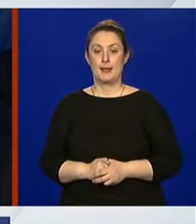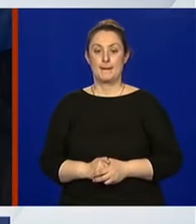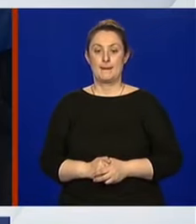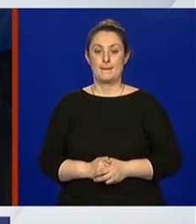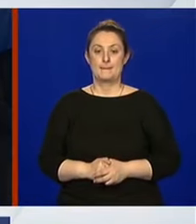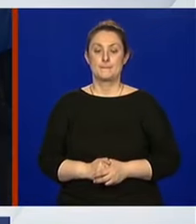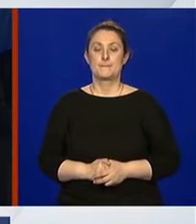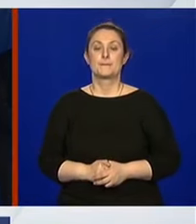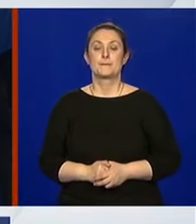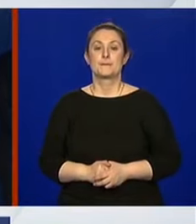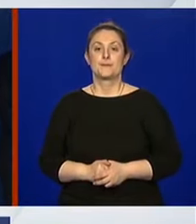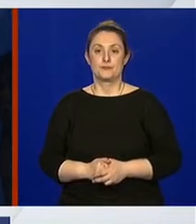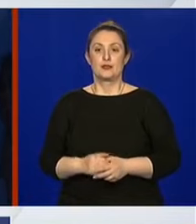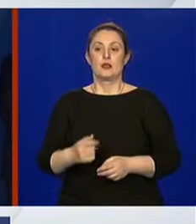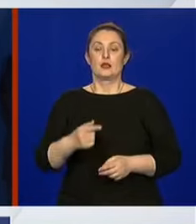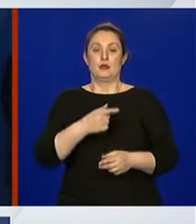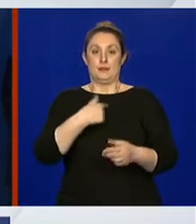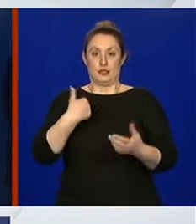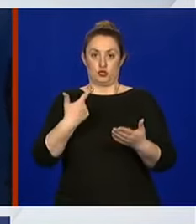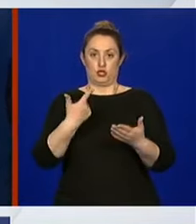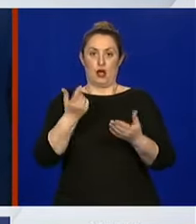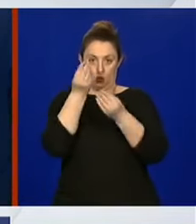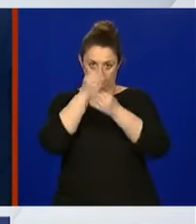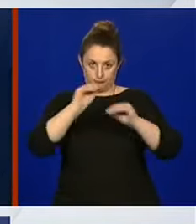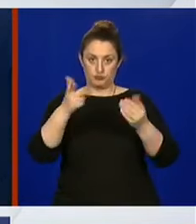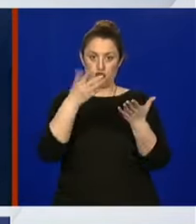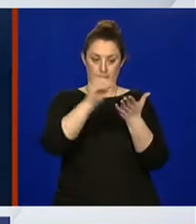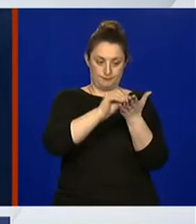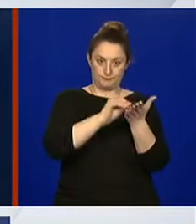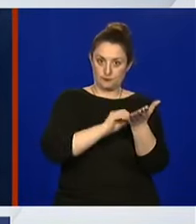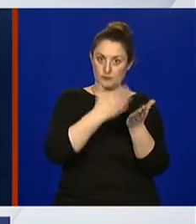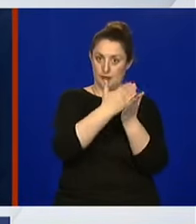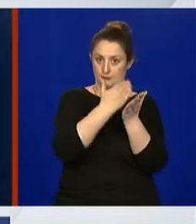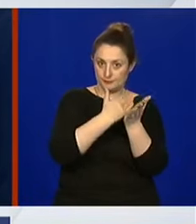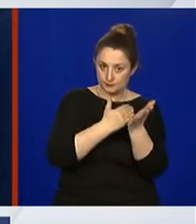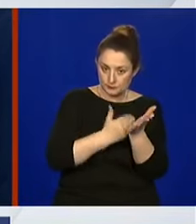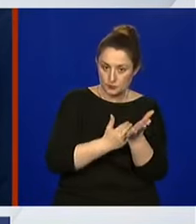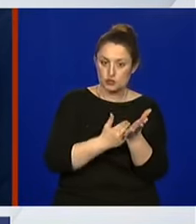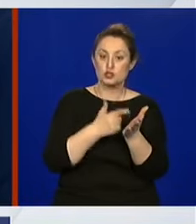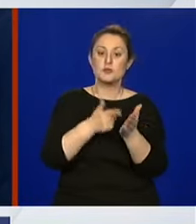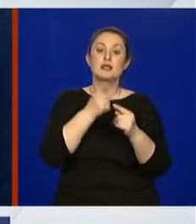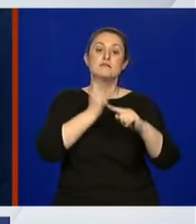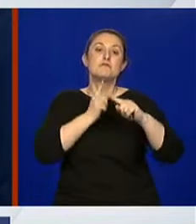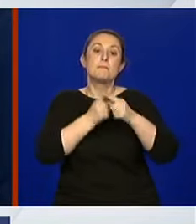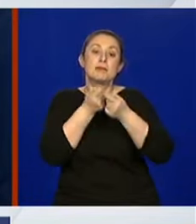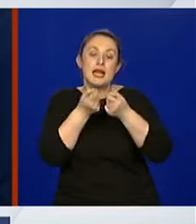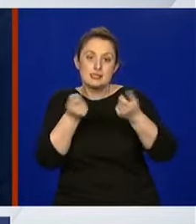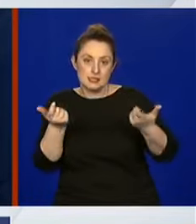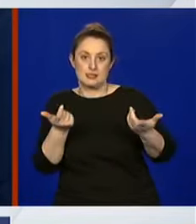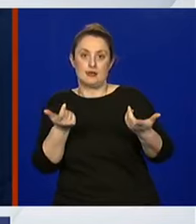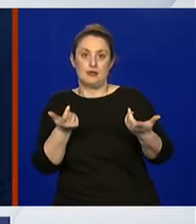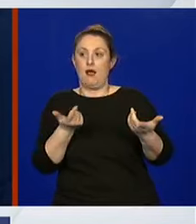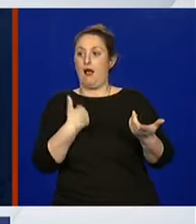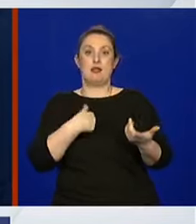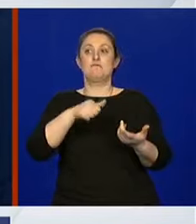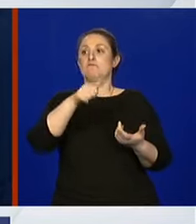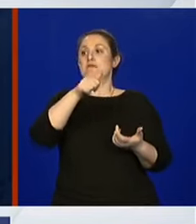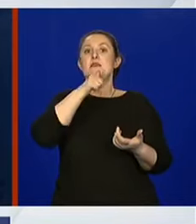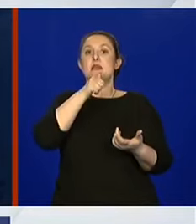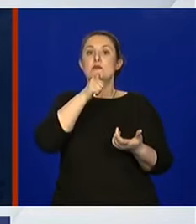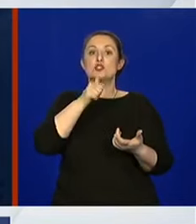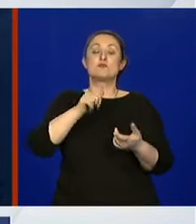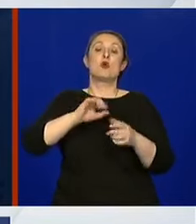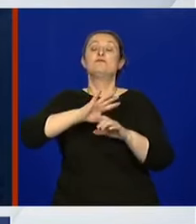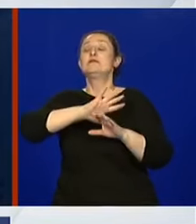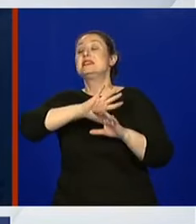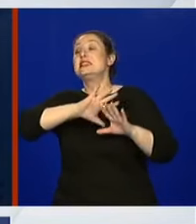Dakle, naše upute će biti precizne koliko to jedna općenita uputa može biti. Dakle, mi ne možemo razraditi sve situacije koje